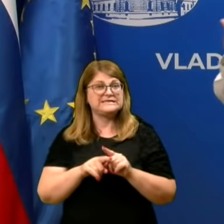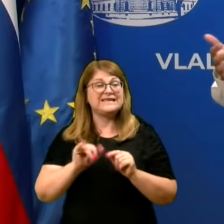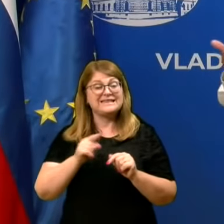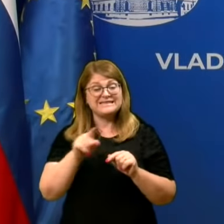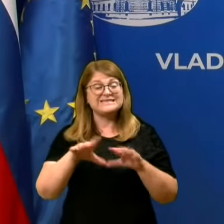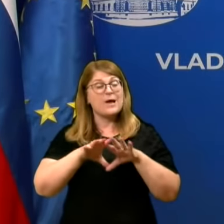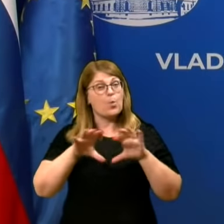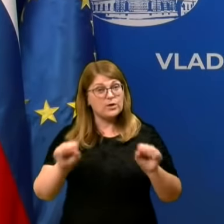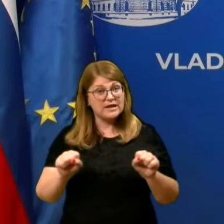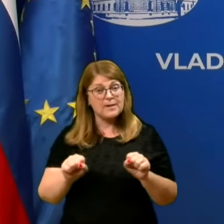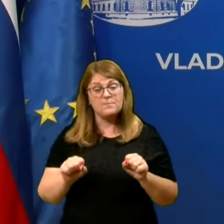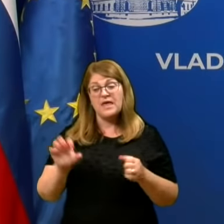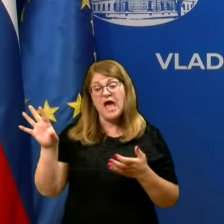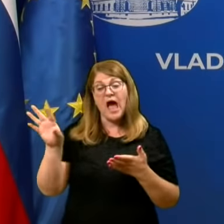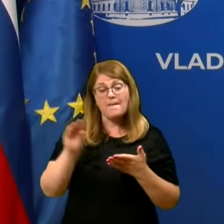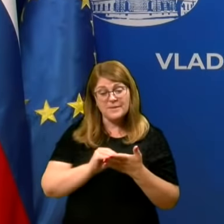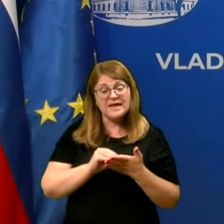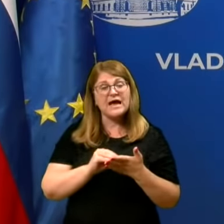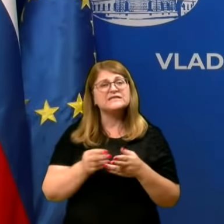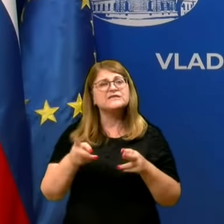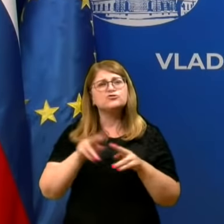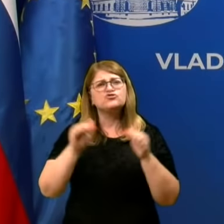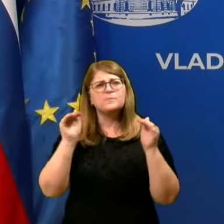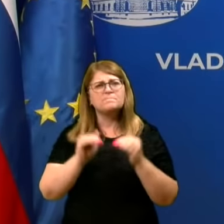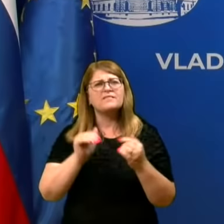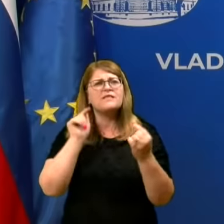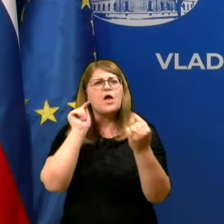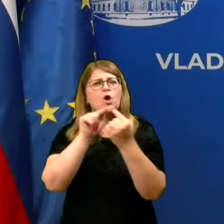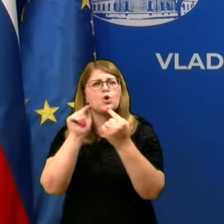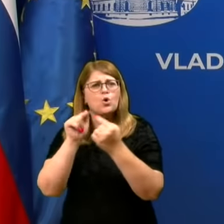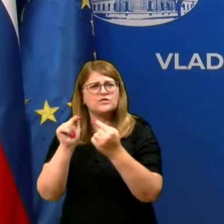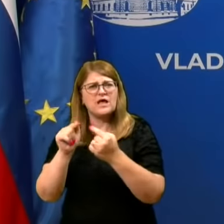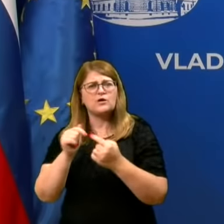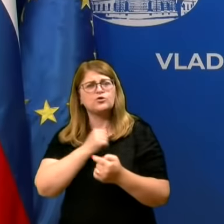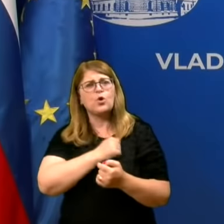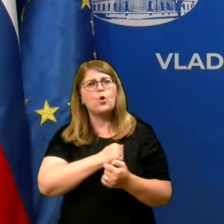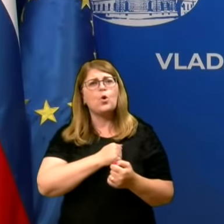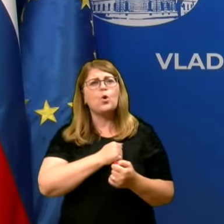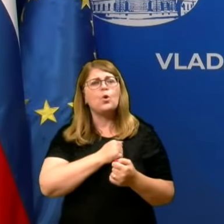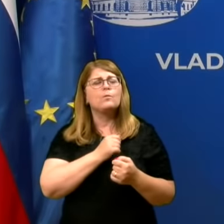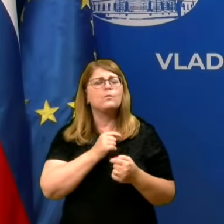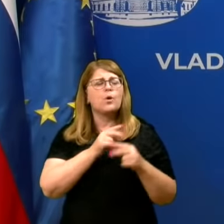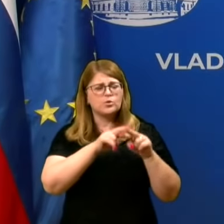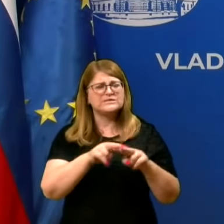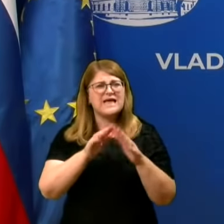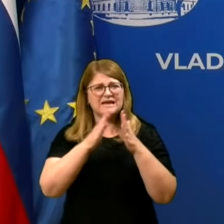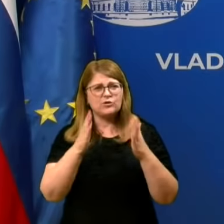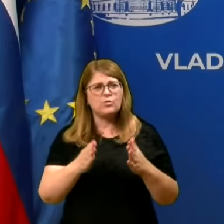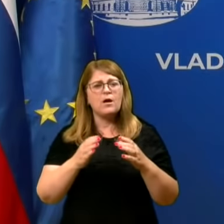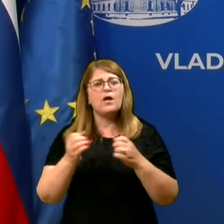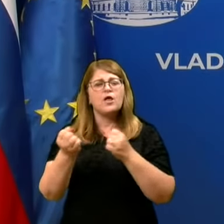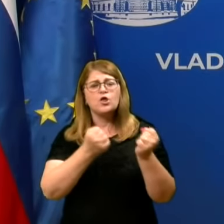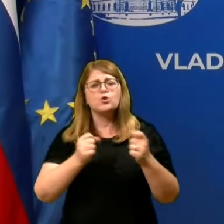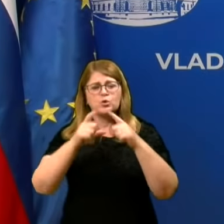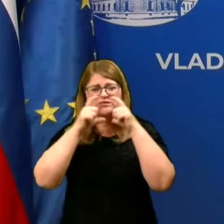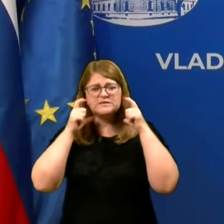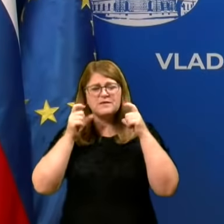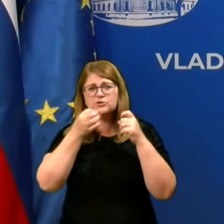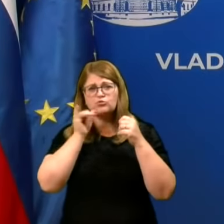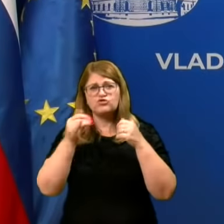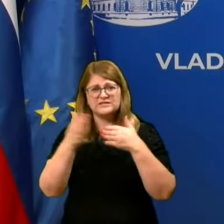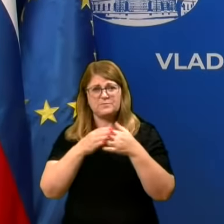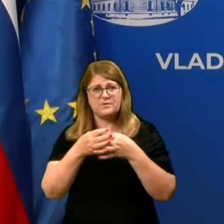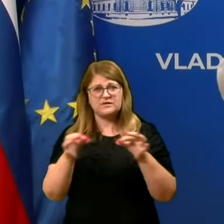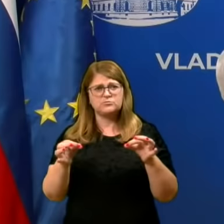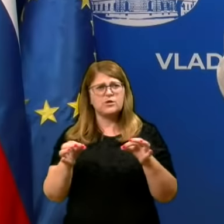z ukrepi aplikacija, čim manj kontaktov, bolj nastarjeni doma in vse masko v zaprtem prostoru, kaj